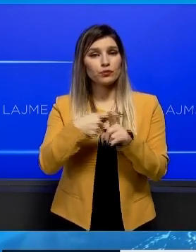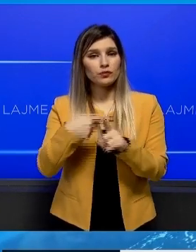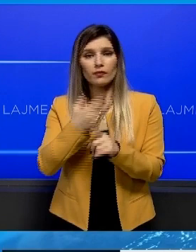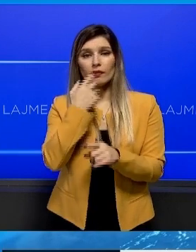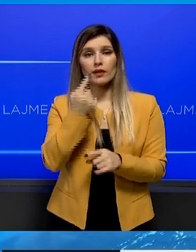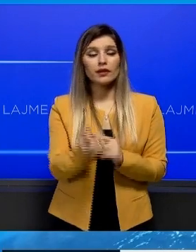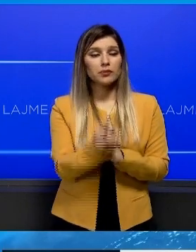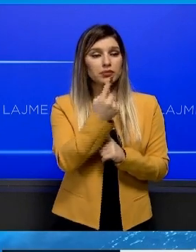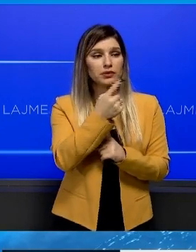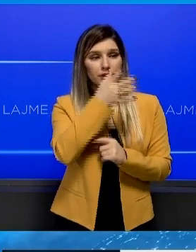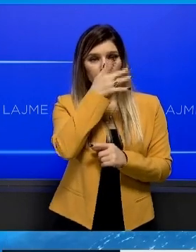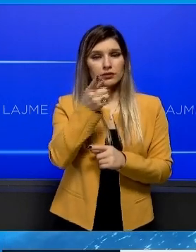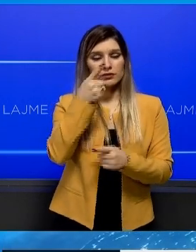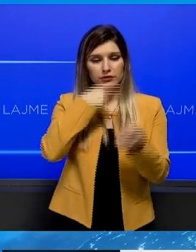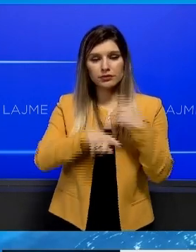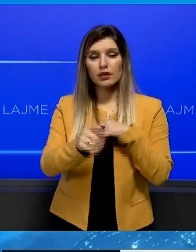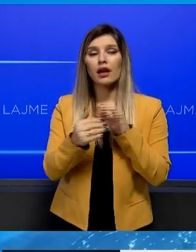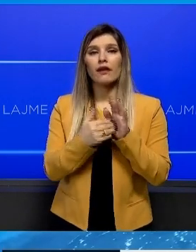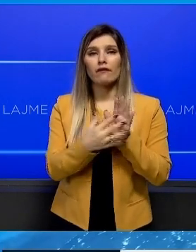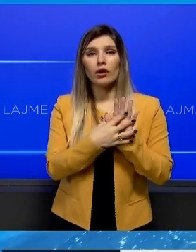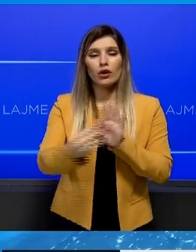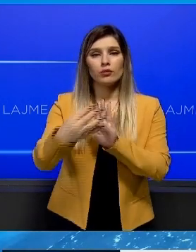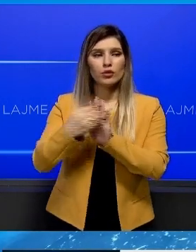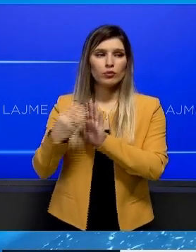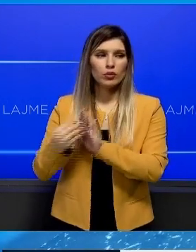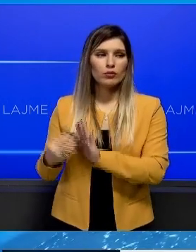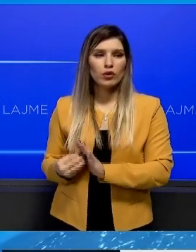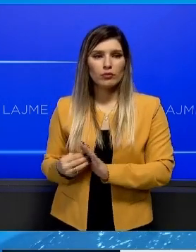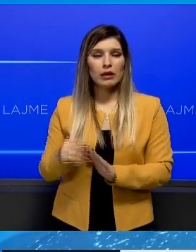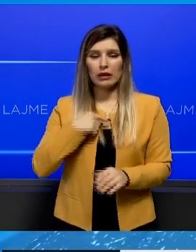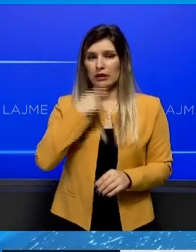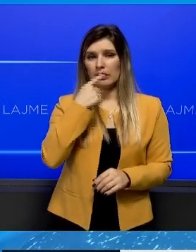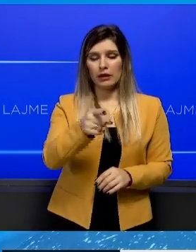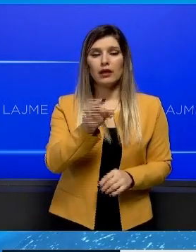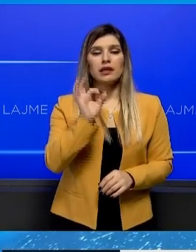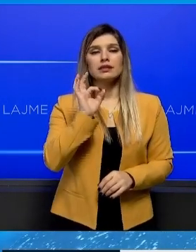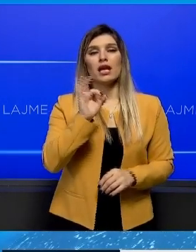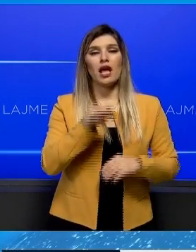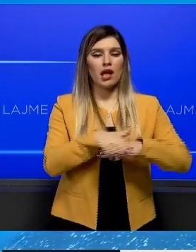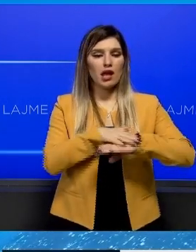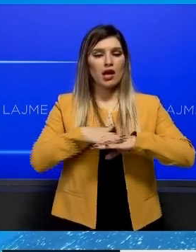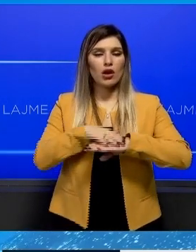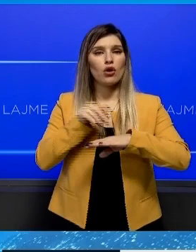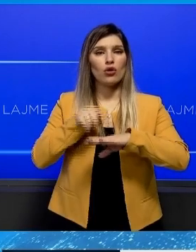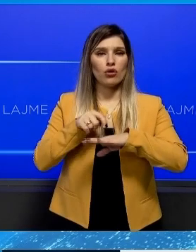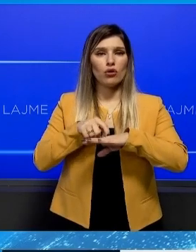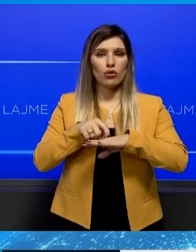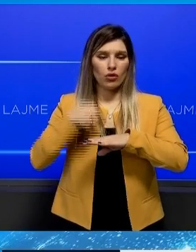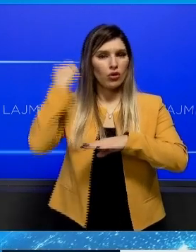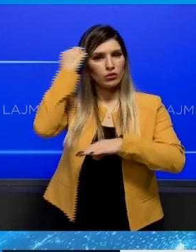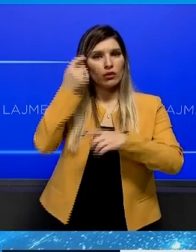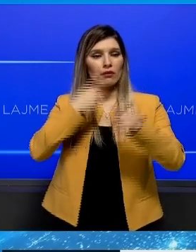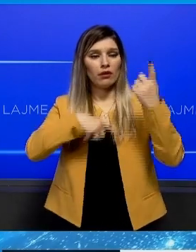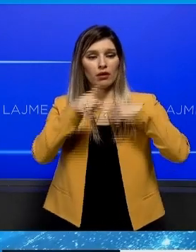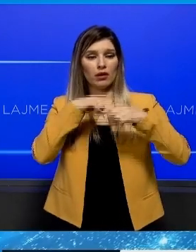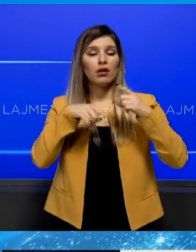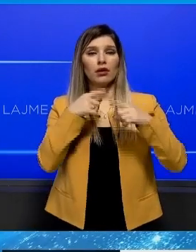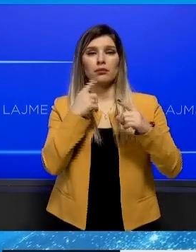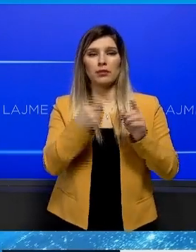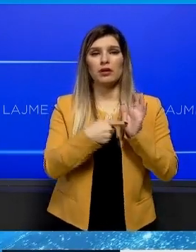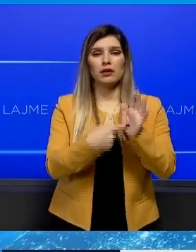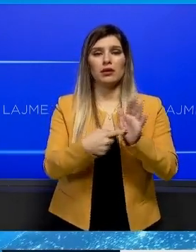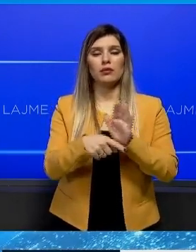keqpërdojrë nga të gjithë ata dhe definitivisht a i kishme qenë timin pikën zërë i Kosovës që nuk i bëndërë Kosovës dhe qëtarët saj.